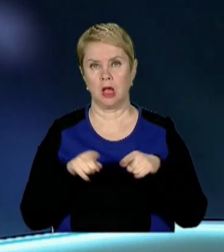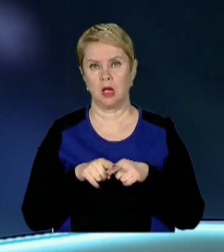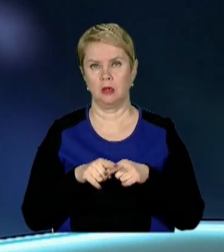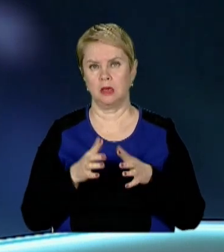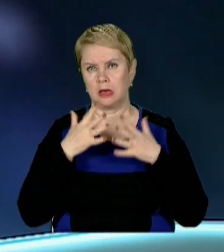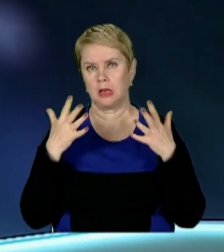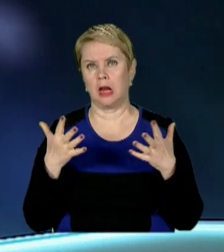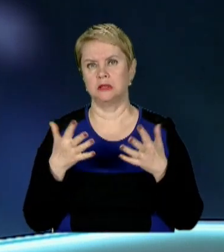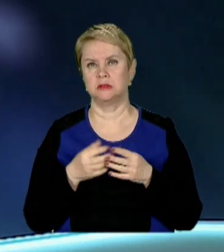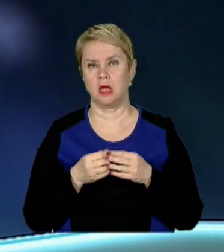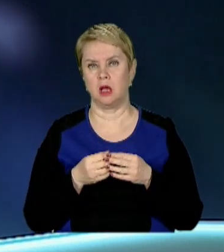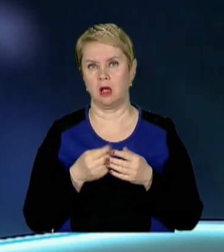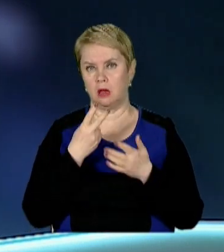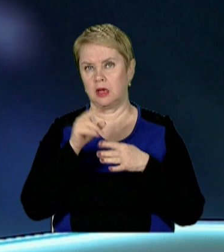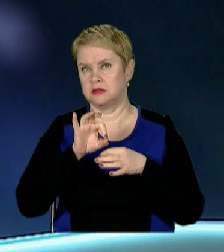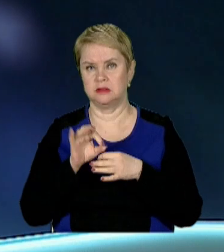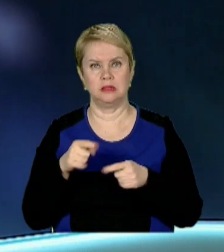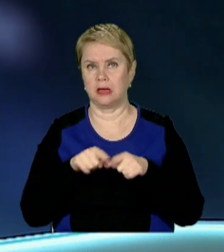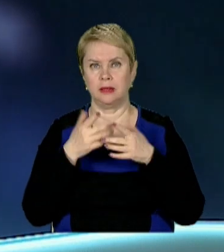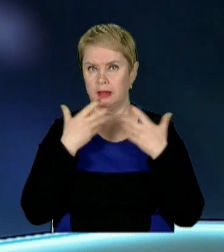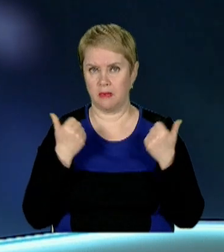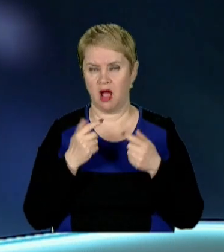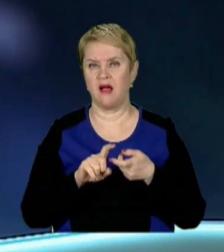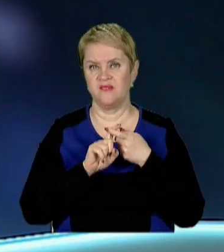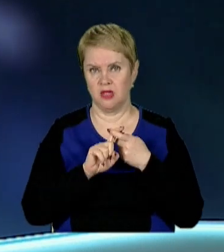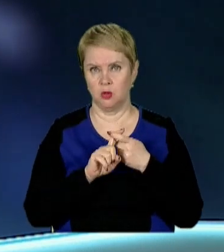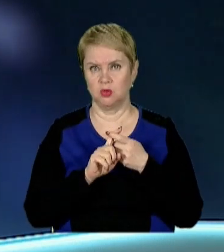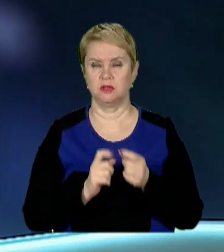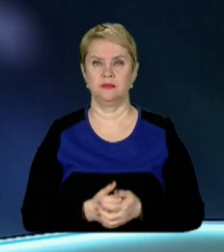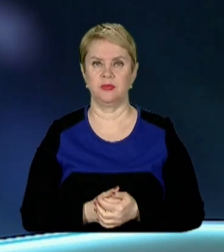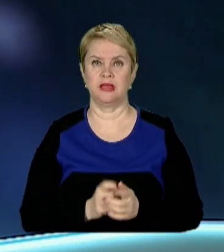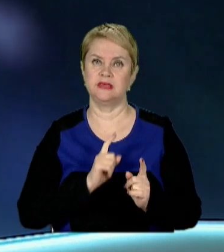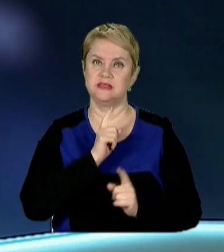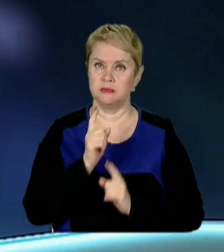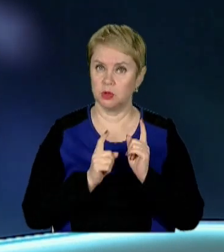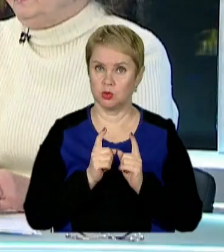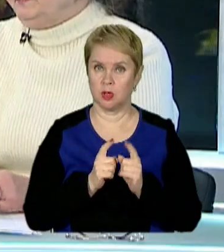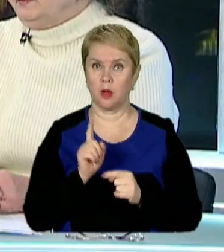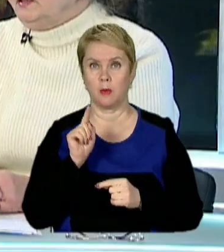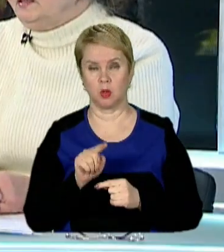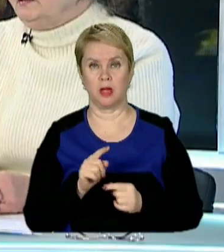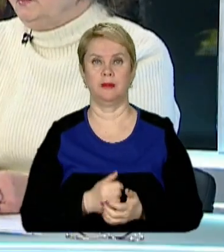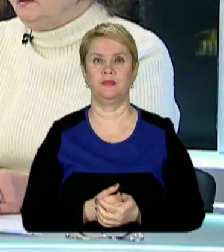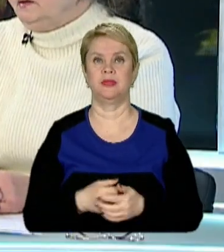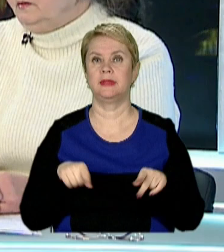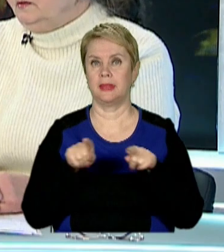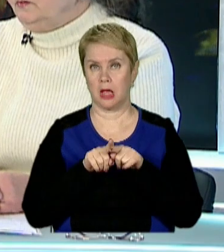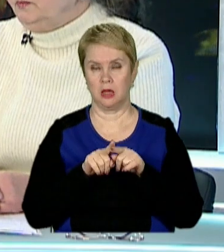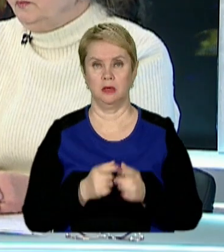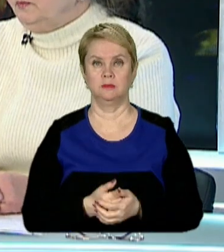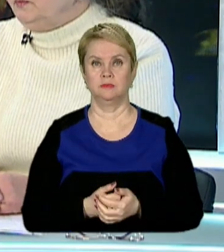клінічної картини, як була раніше, її немає. Вірус змінюється, проте такі